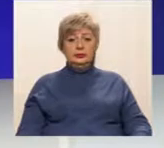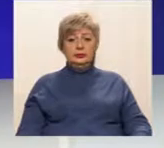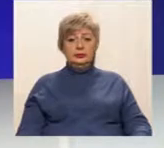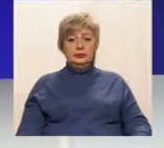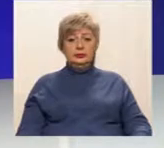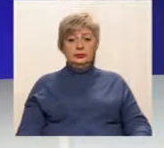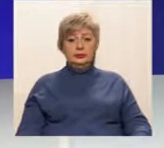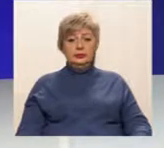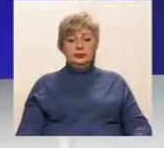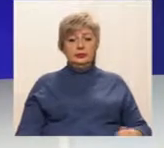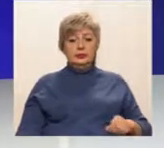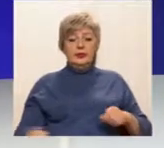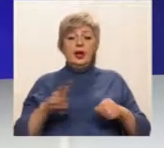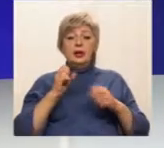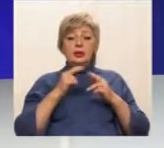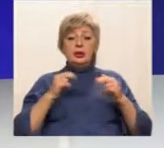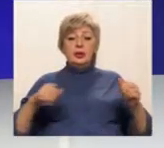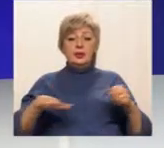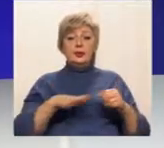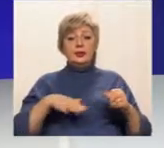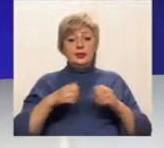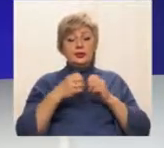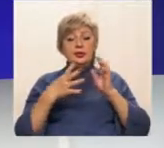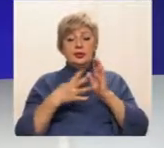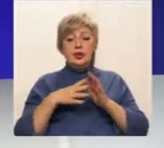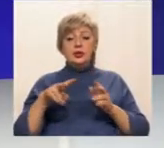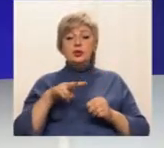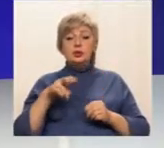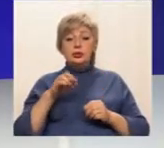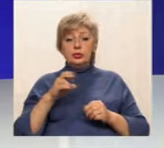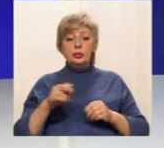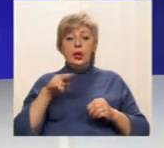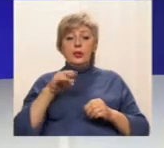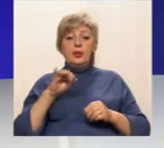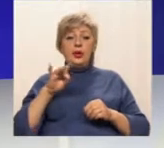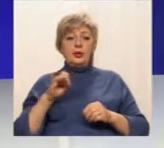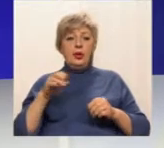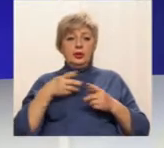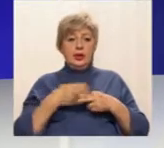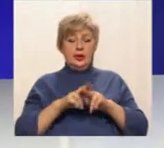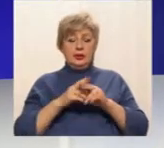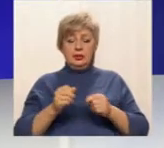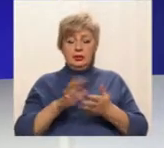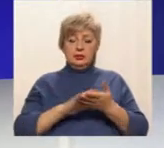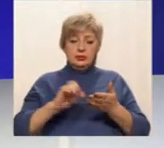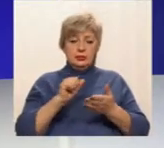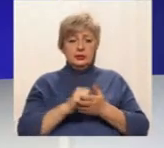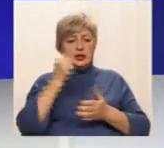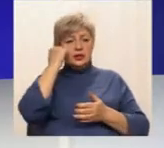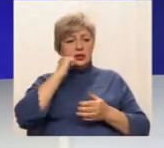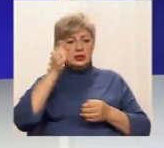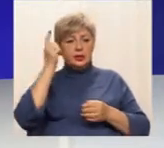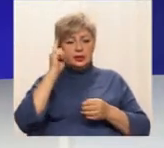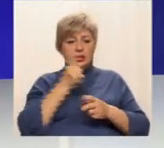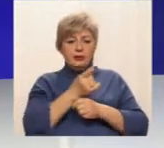На Дніпропетровщині 19 лютого піротехніками знешкоджено 68 одиниць застарілих боєприпасів.